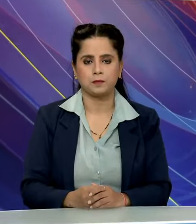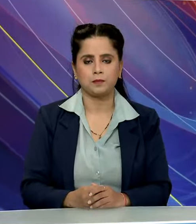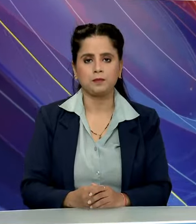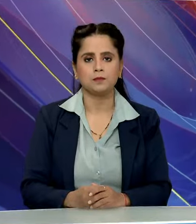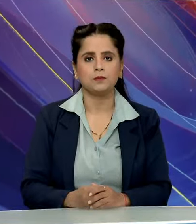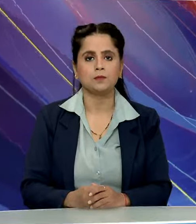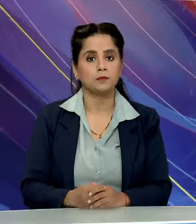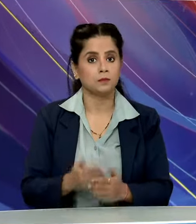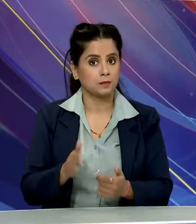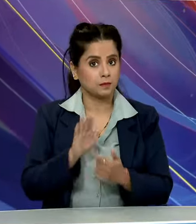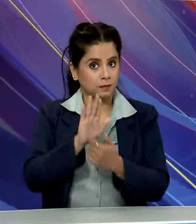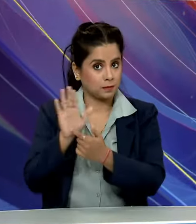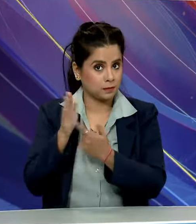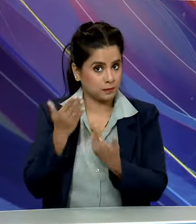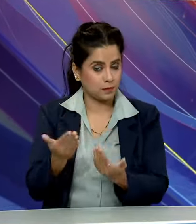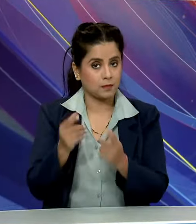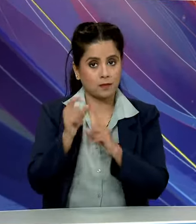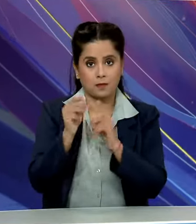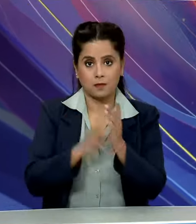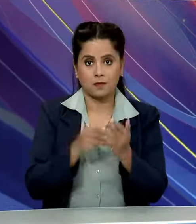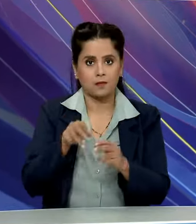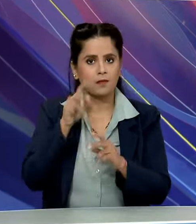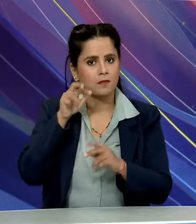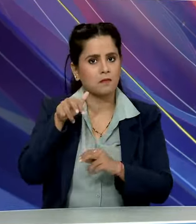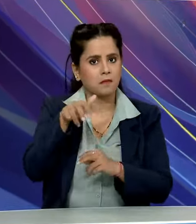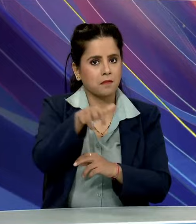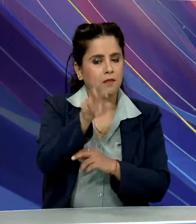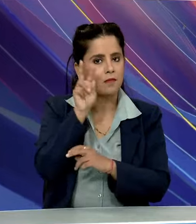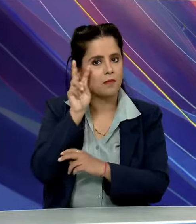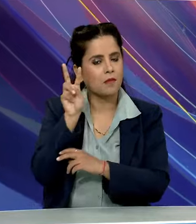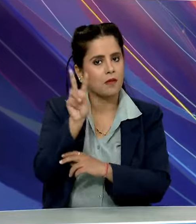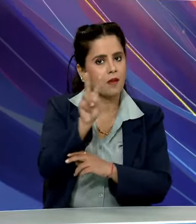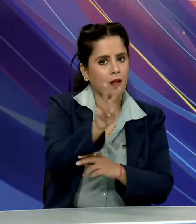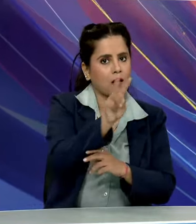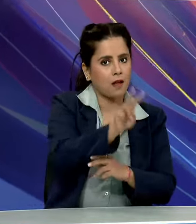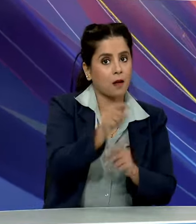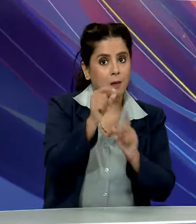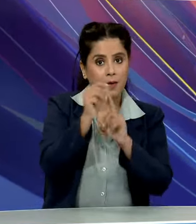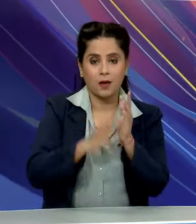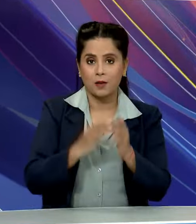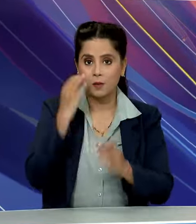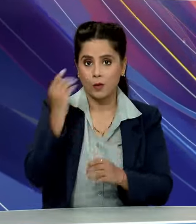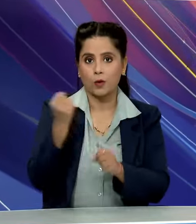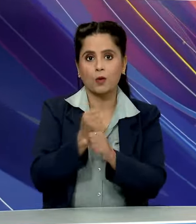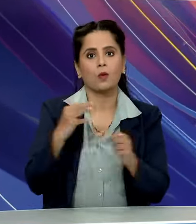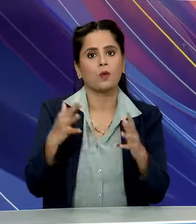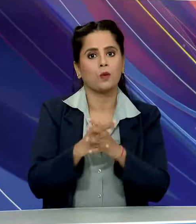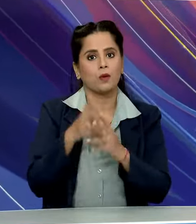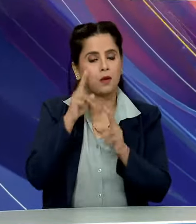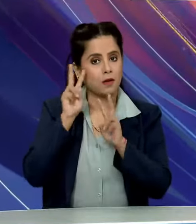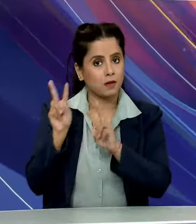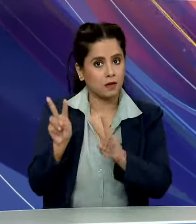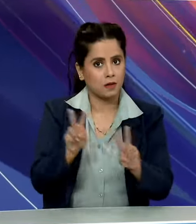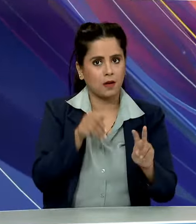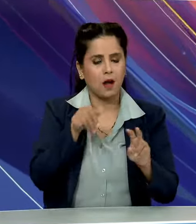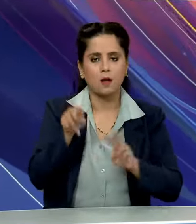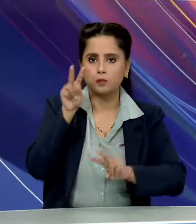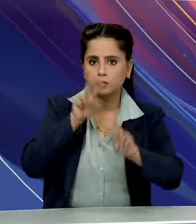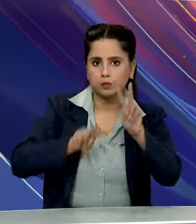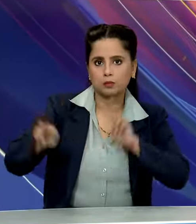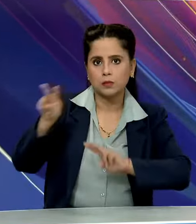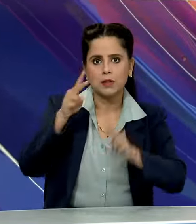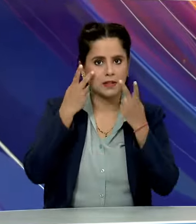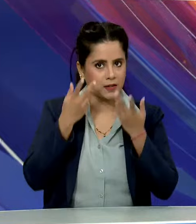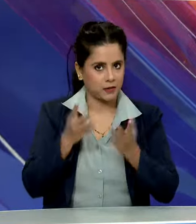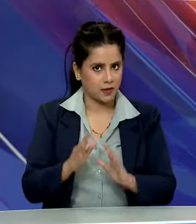तो ये प्रधान मंत्री प्रधान मंत्री देखते हुए नजर आए प्रधान मंत्री मोदी ने ग्वालियर में इस प्रधान मंत्री का अफ्लोकन किया है